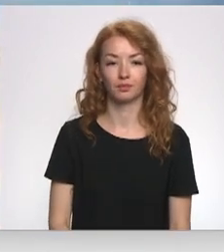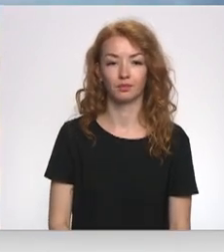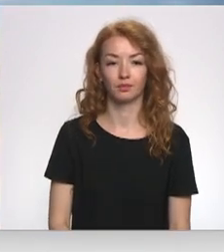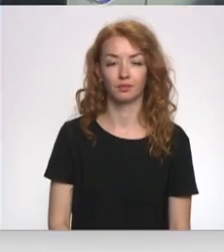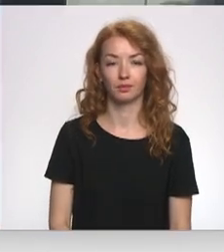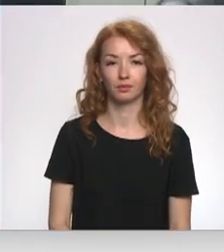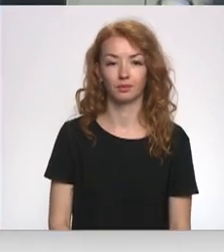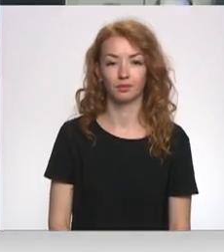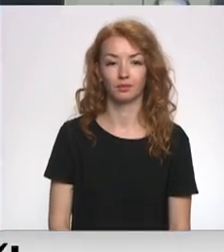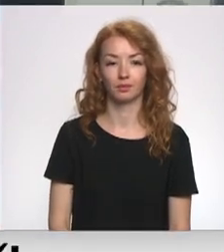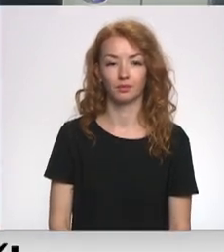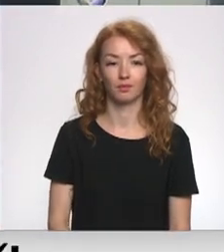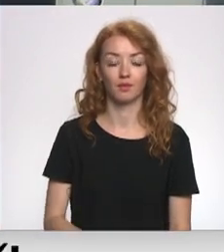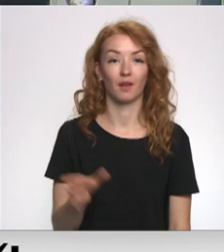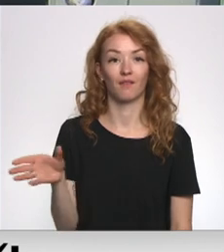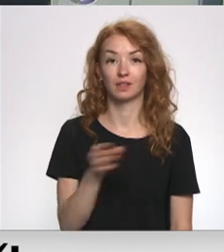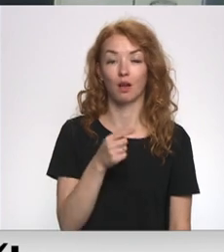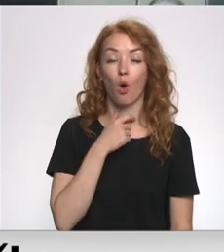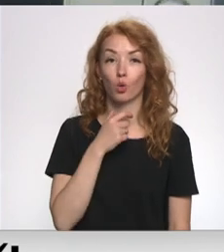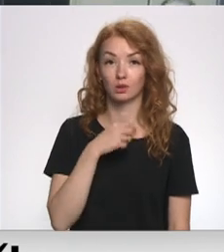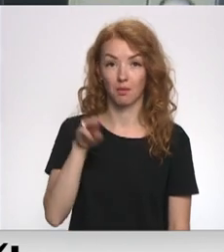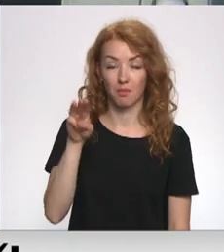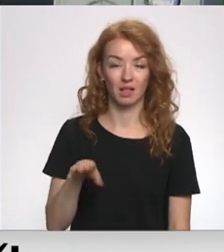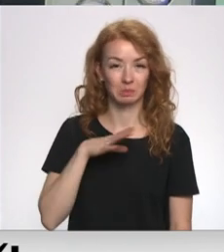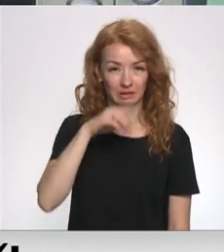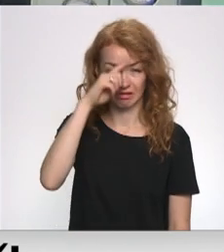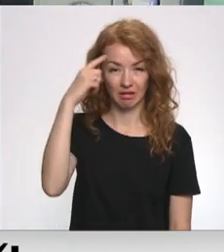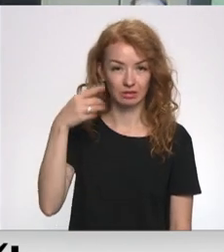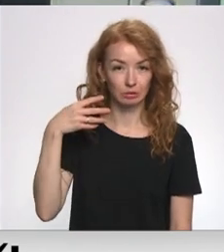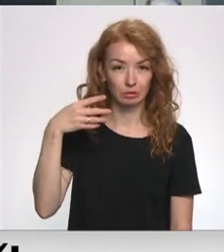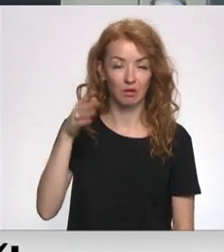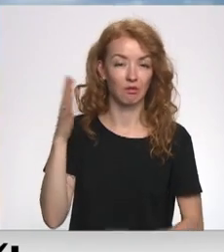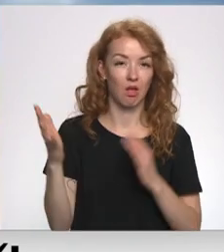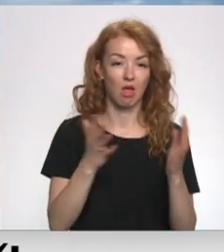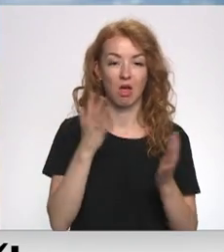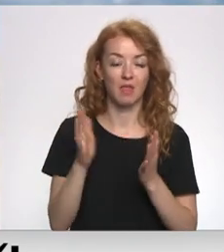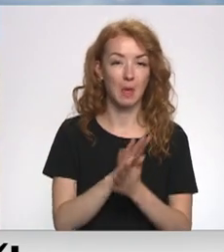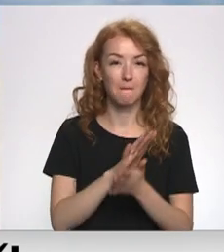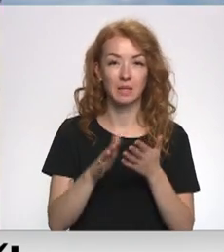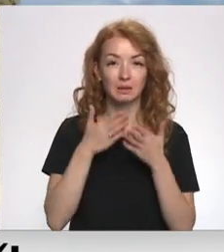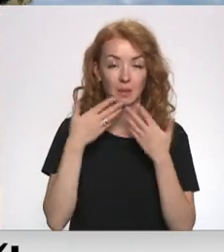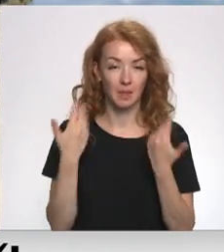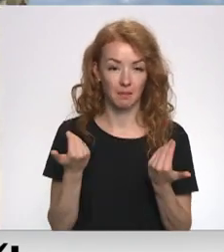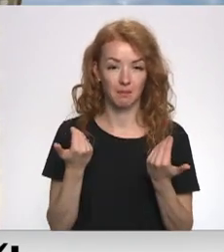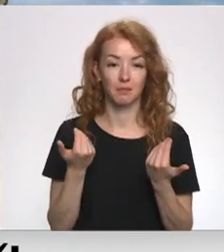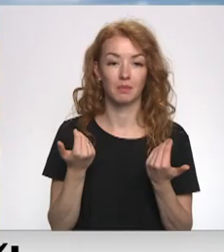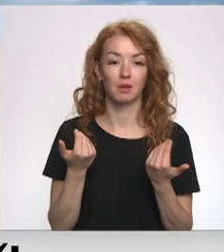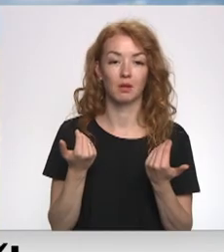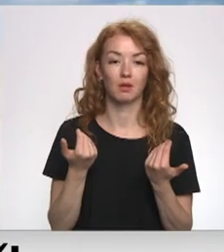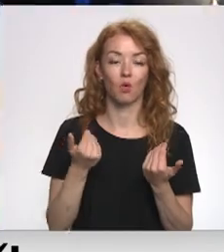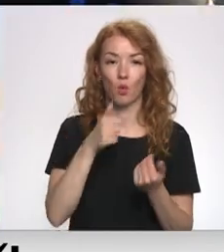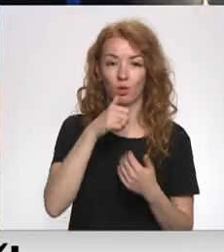zemogas beja. Visā augusta mienas beja korstais laiks un vēja praktiski vispār nebeja. Jūdiņas